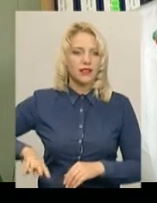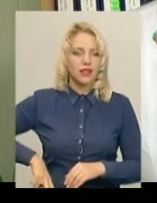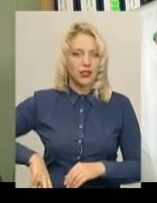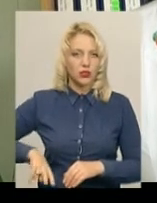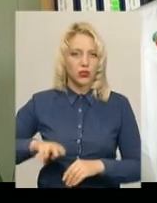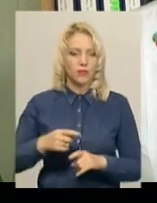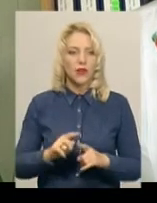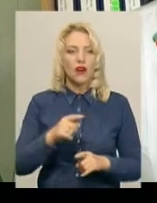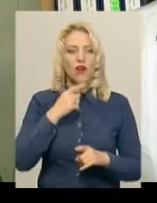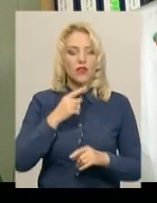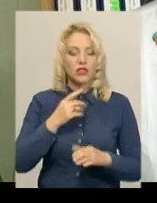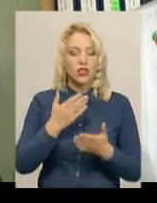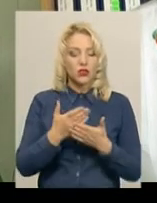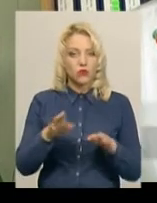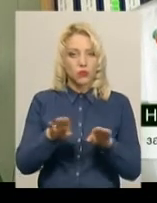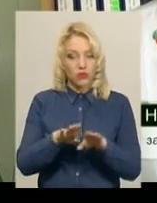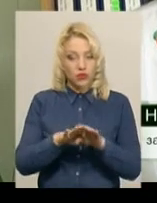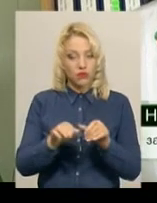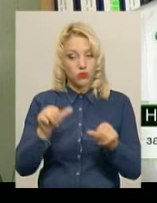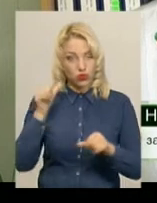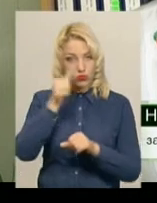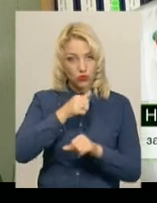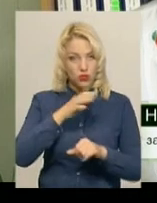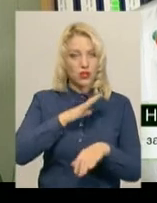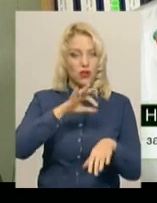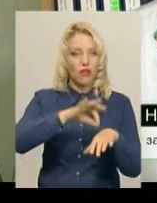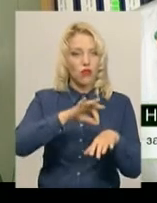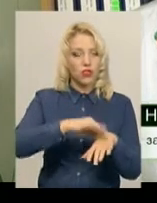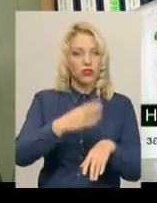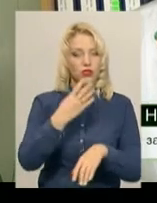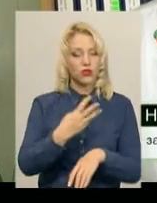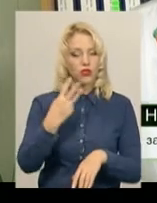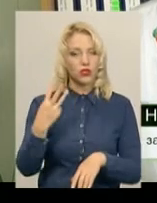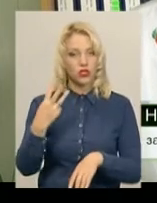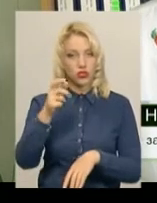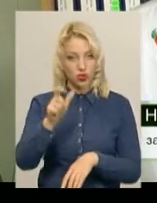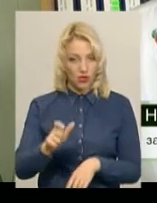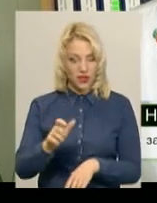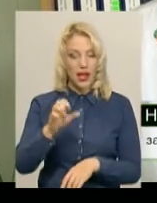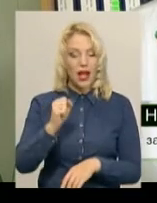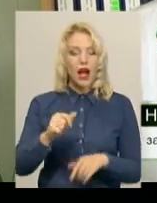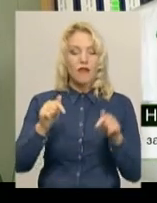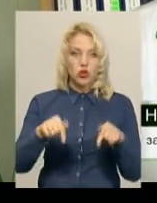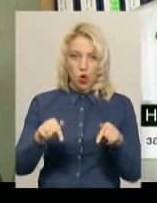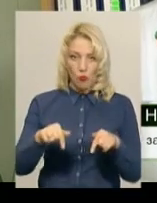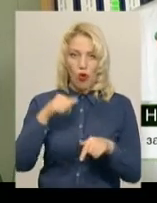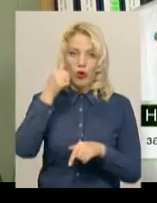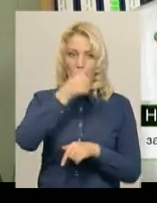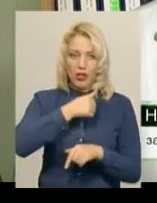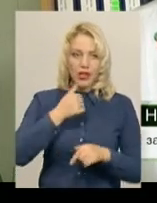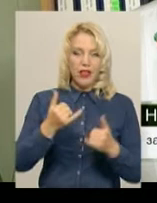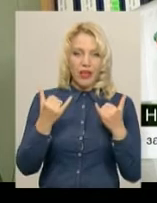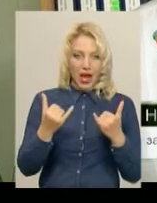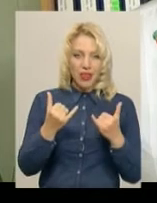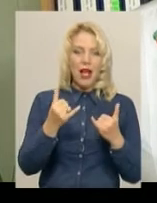пройшому році, взагалі за весь рік, захворіло 43 чоловіка. В цьому році, на